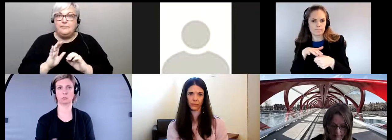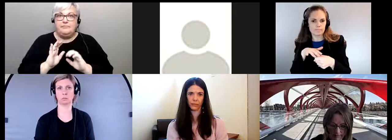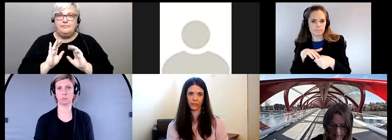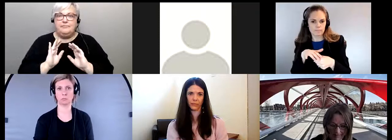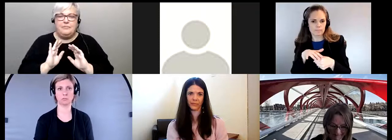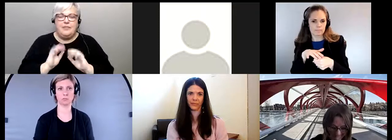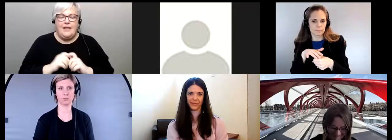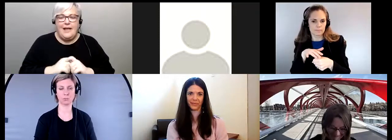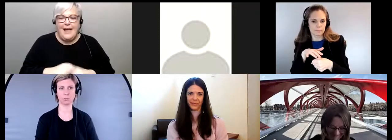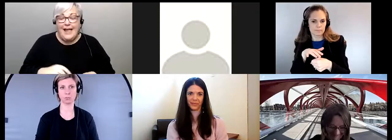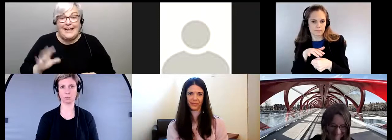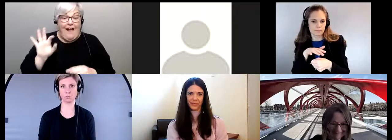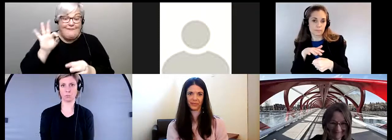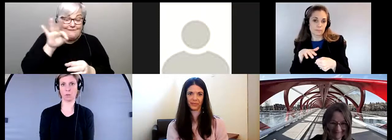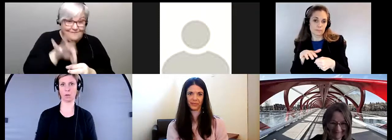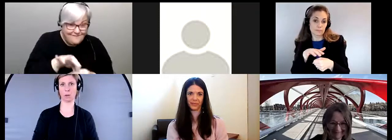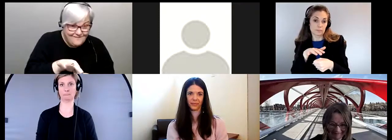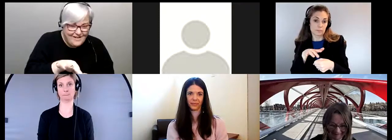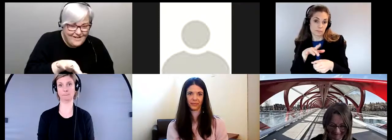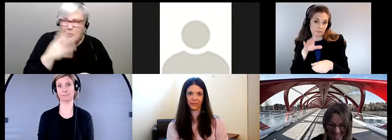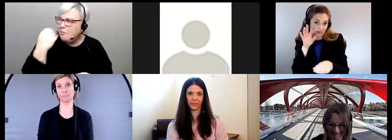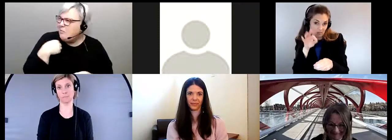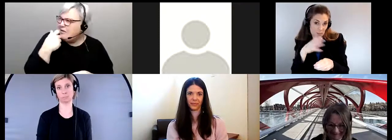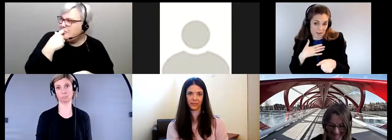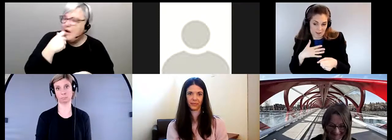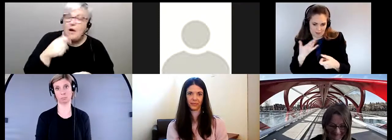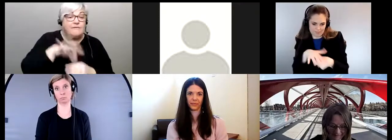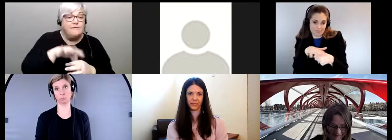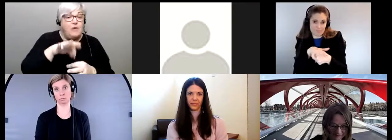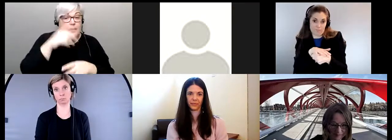cette région je ne'appelle plus du nom circonscription a voté pour Doug Ford